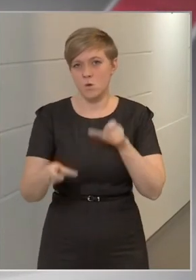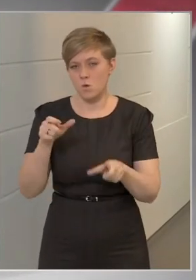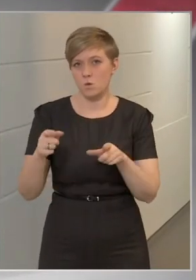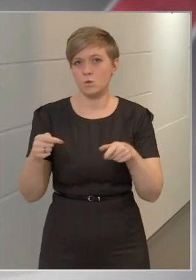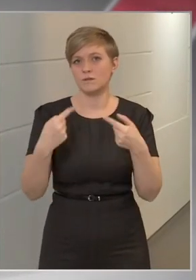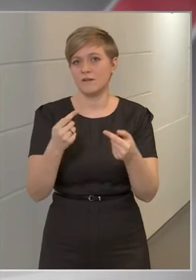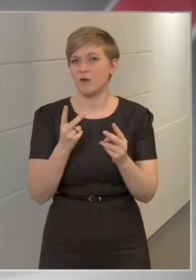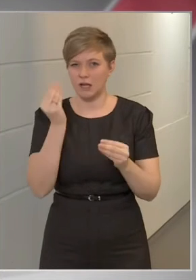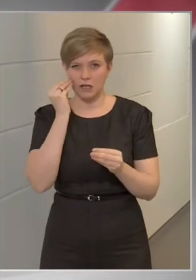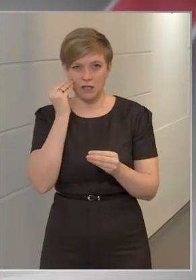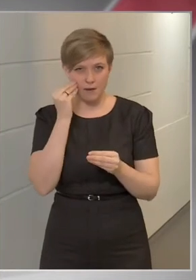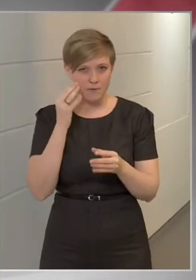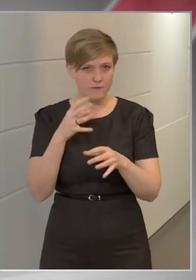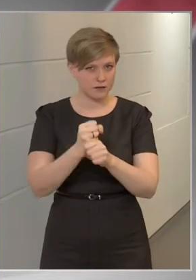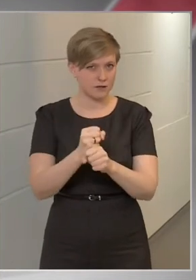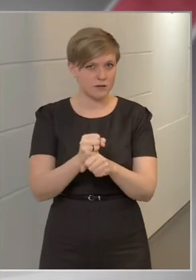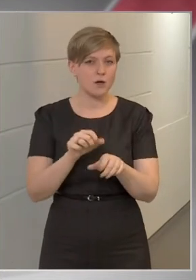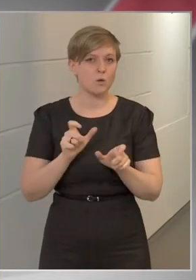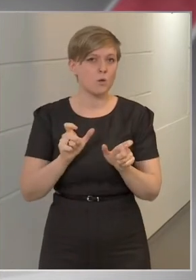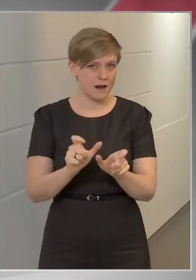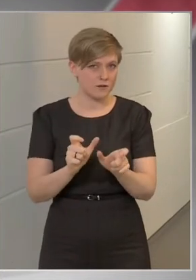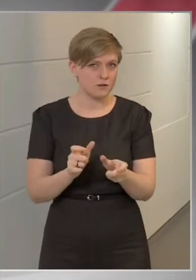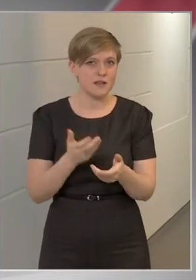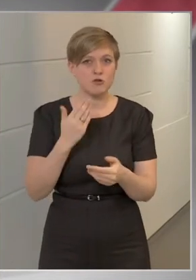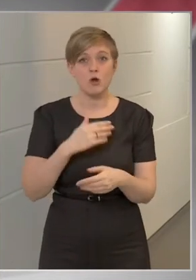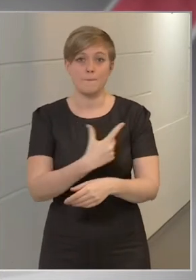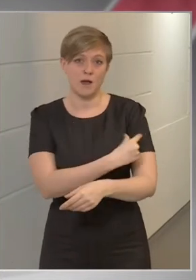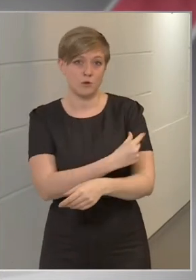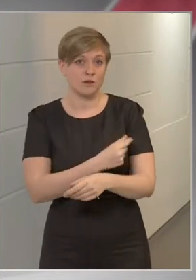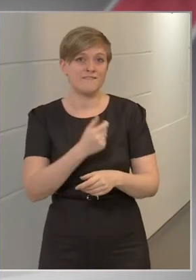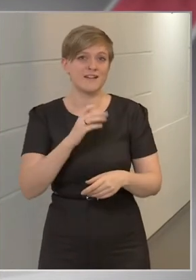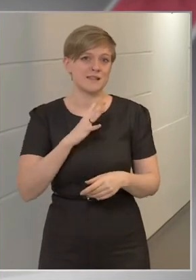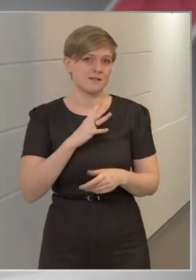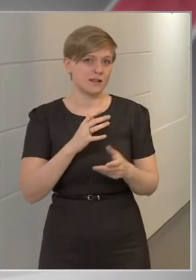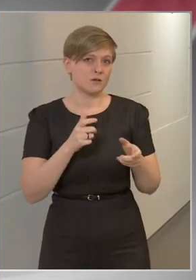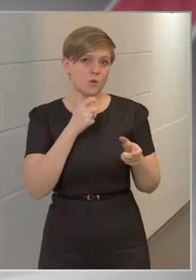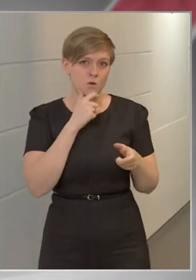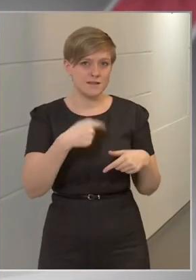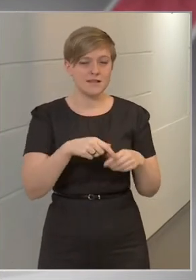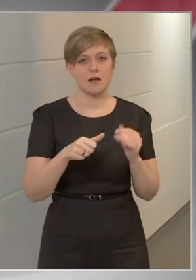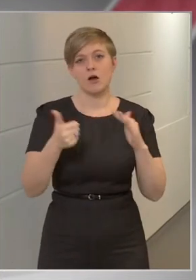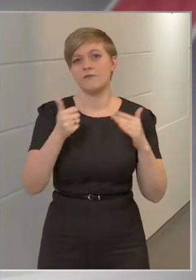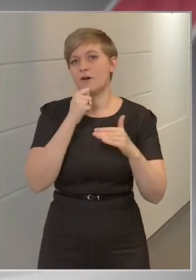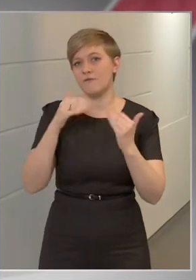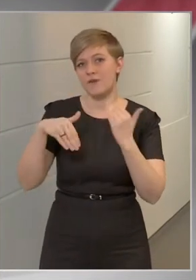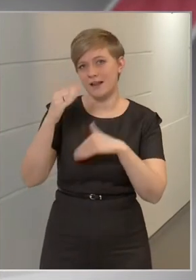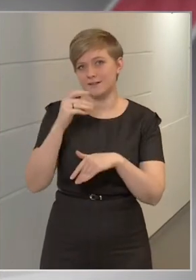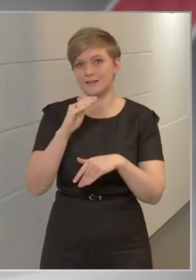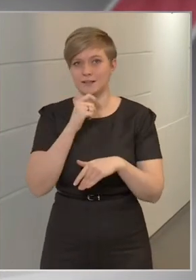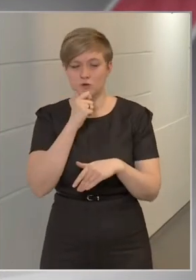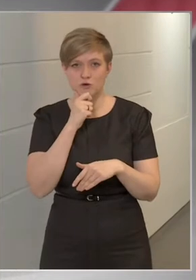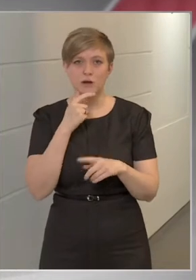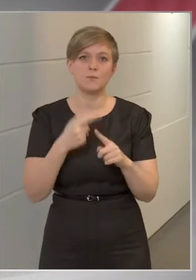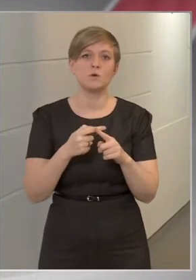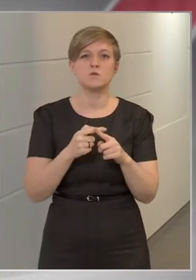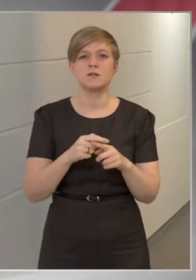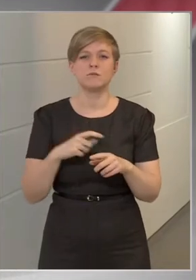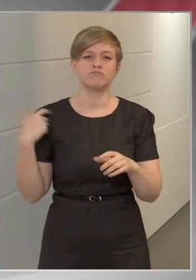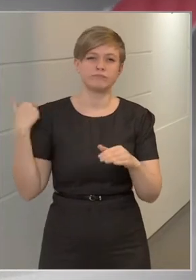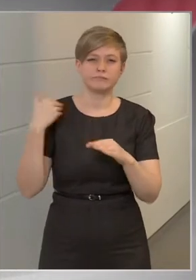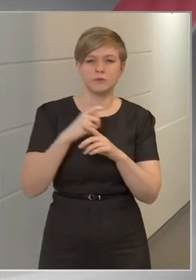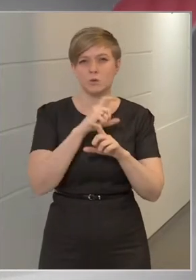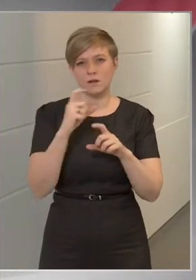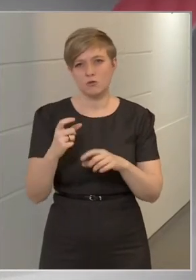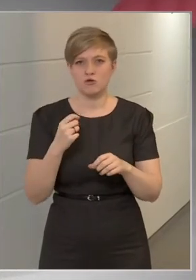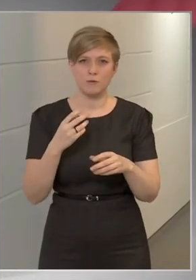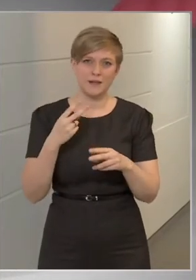fenntartani a korlátozásokat, ha már beoltották a veszélyeztetett korosztályt, a 60 fölötti időseket és a krónikus betegeket. Ők